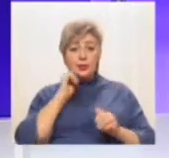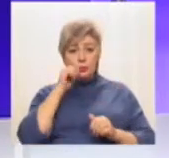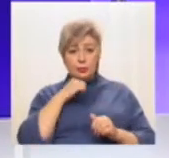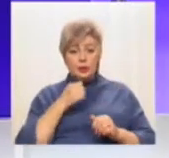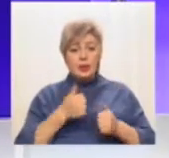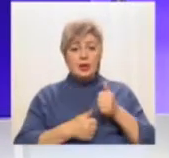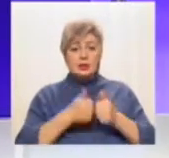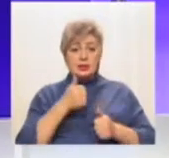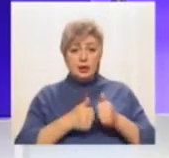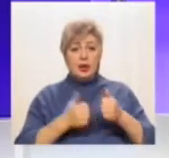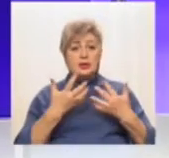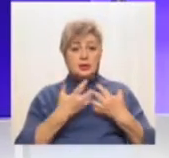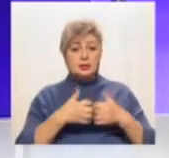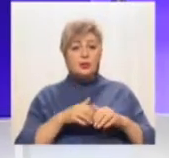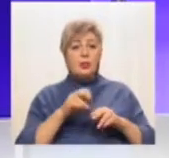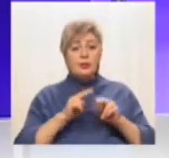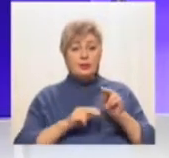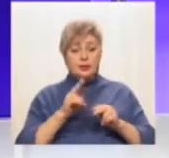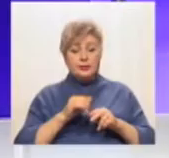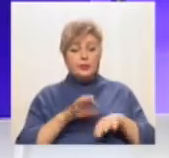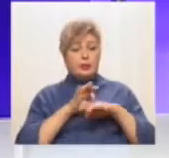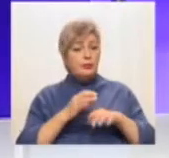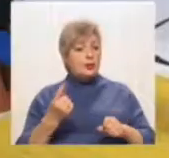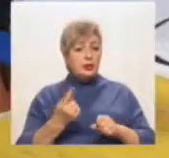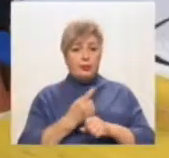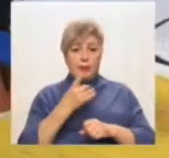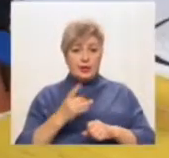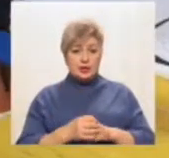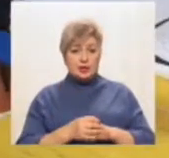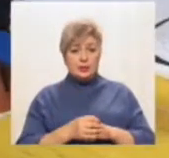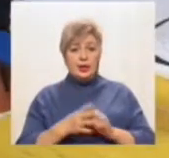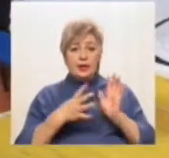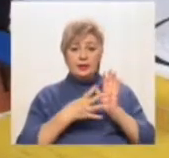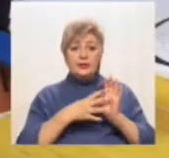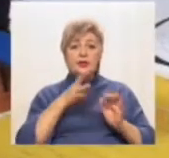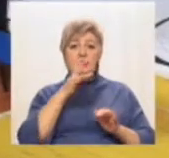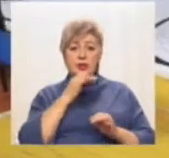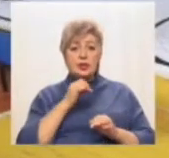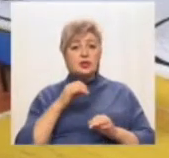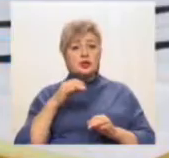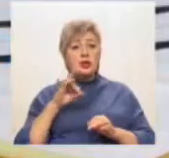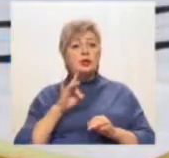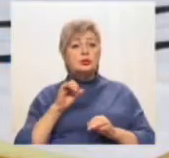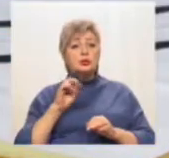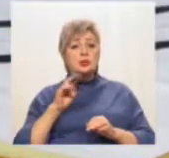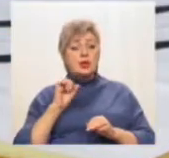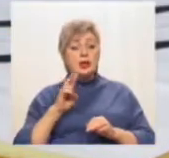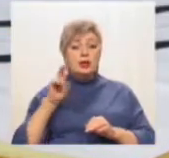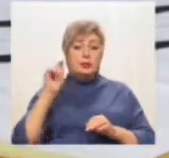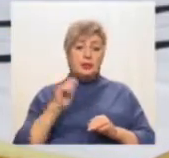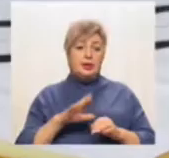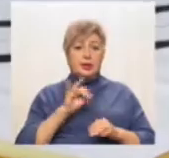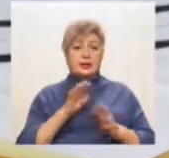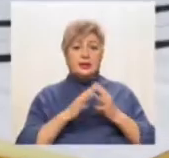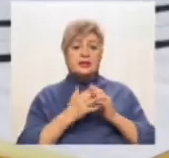Змагання із роботрафіку проводять у нашій області вперше. Дев'ятирічний Руслан Терещенко приїхав на змагання з селища